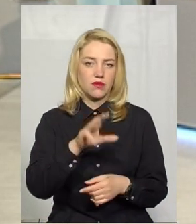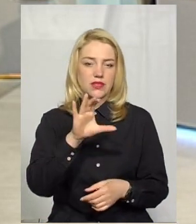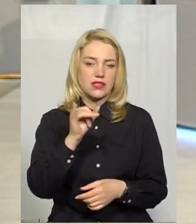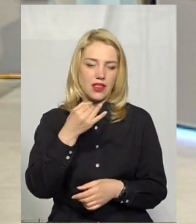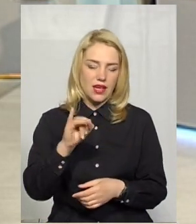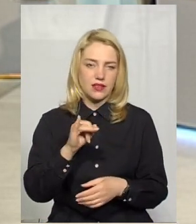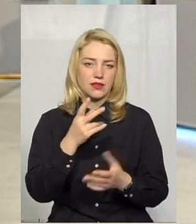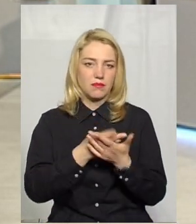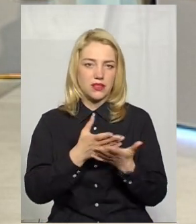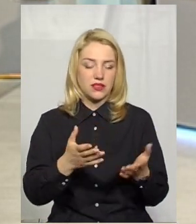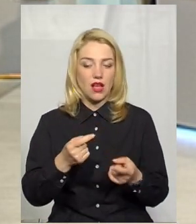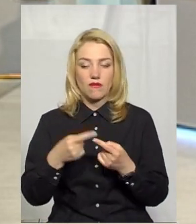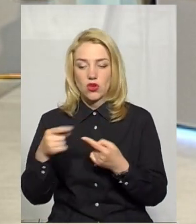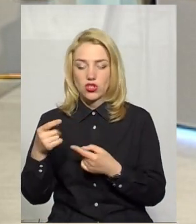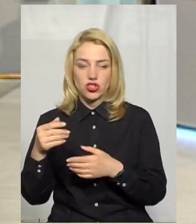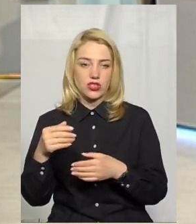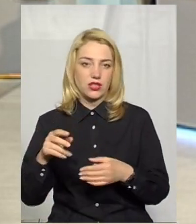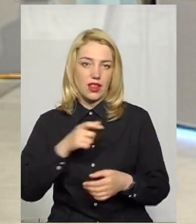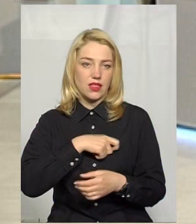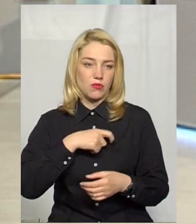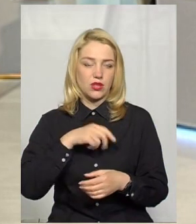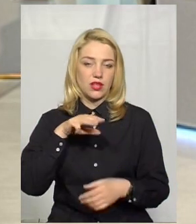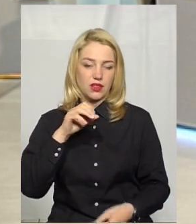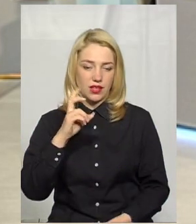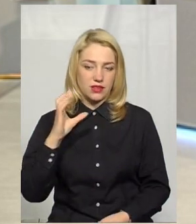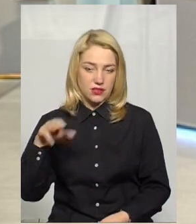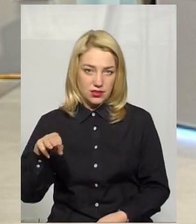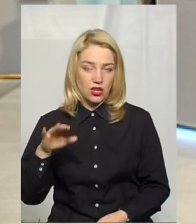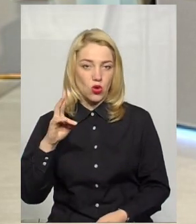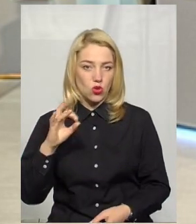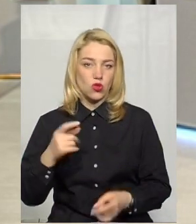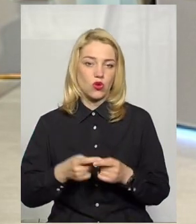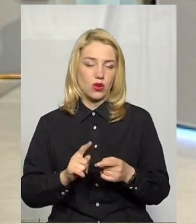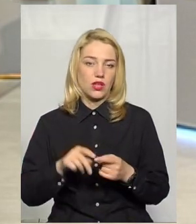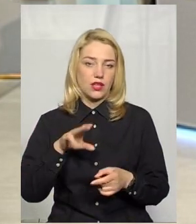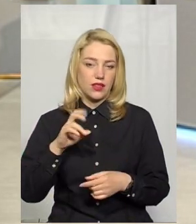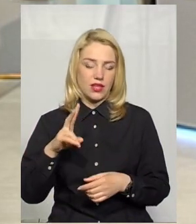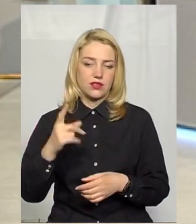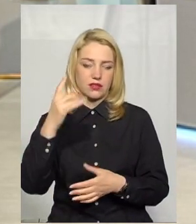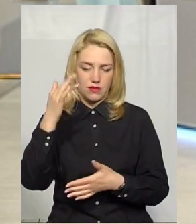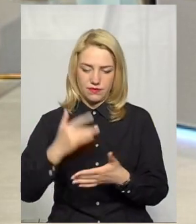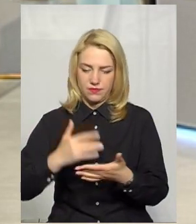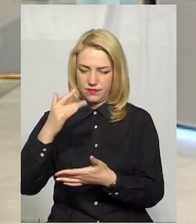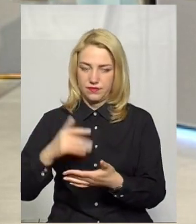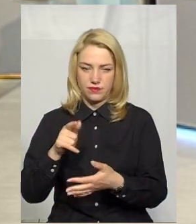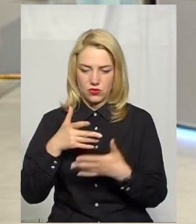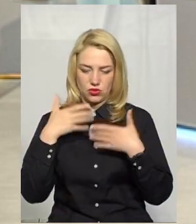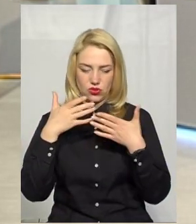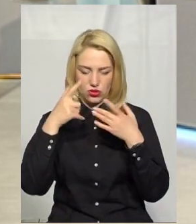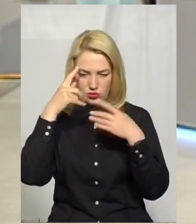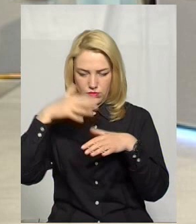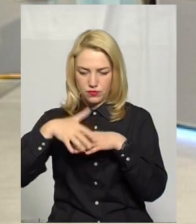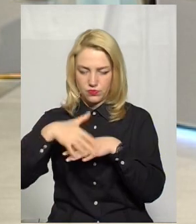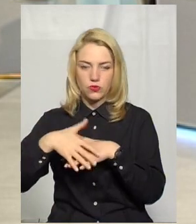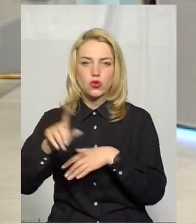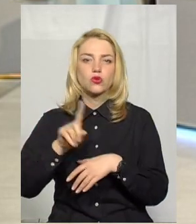презентації, то в двох інших депутатів це текст, але це текст на один чи на два листки, в якому ти прочитаєш і ти розумієш, що